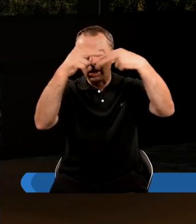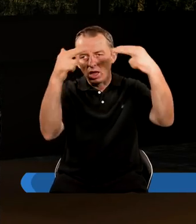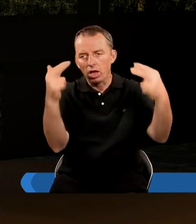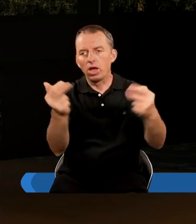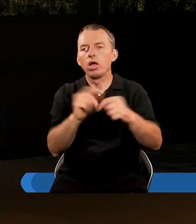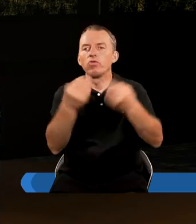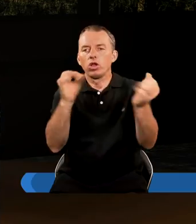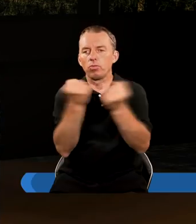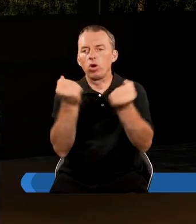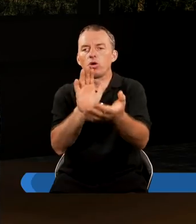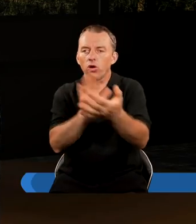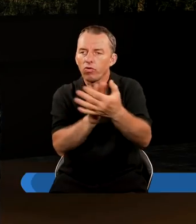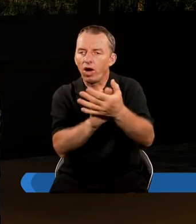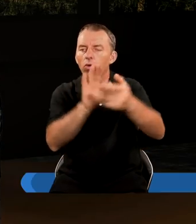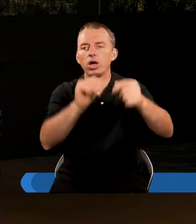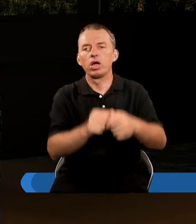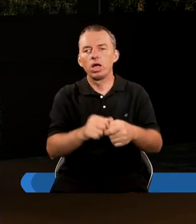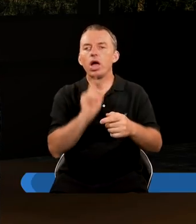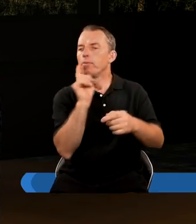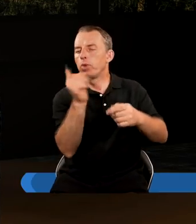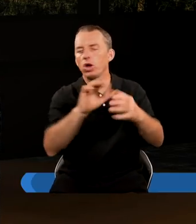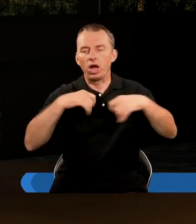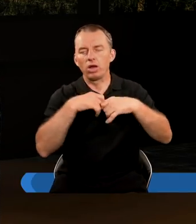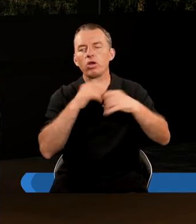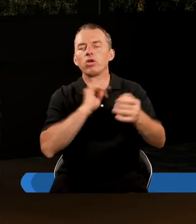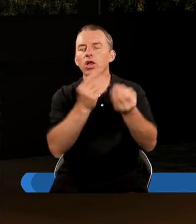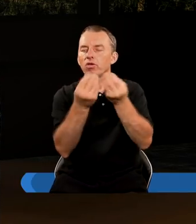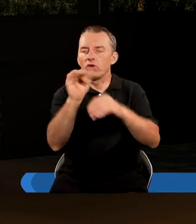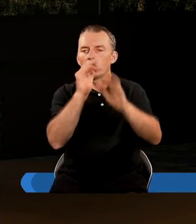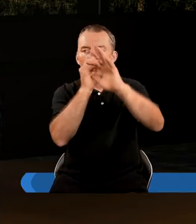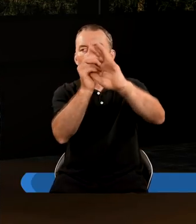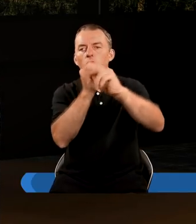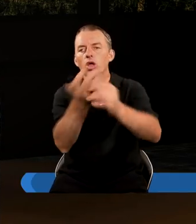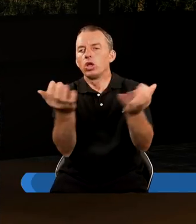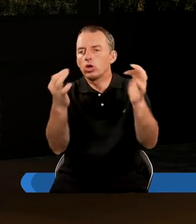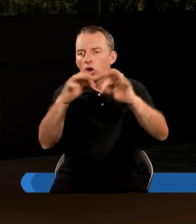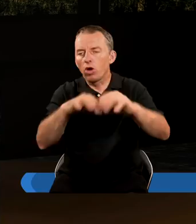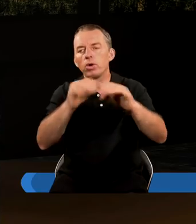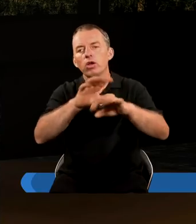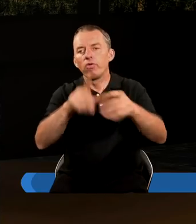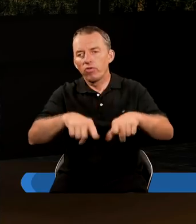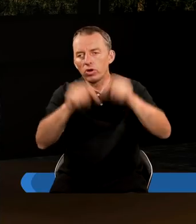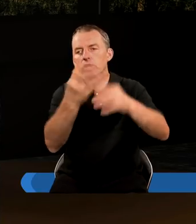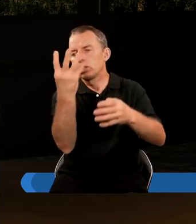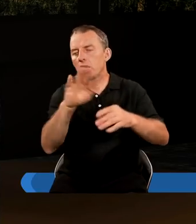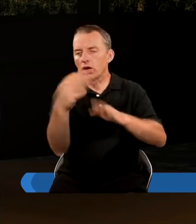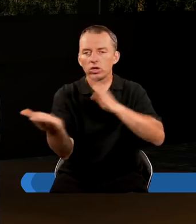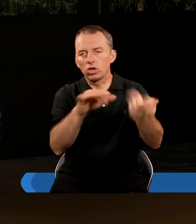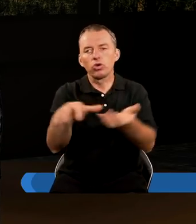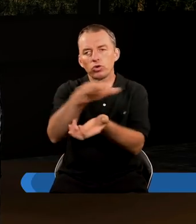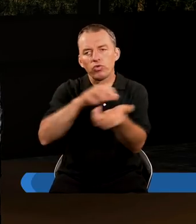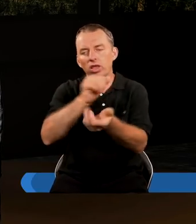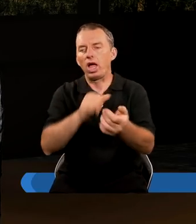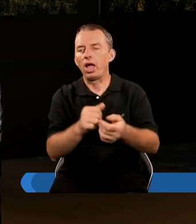z wielką mocą i chwałą i pośle aniołów swoich z wielką trąbą i zgromadzą wybranych jego z czterech stron świata